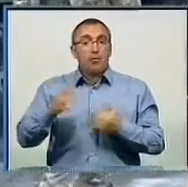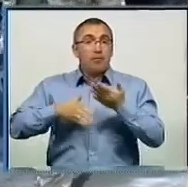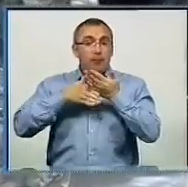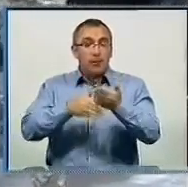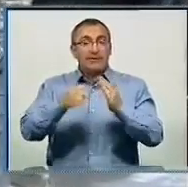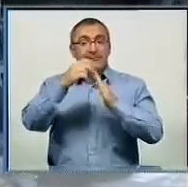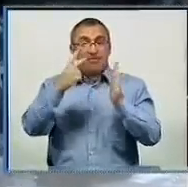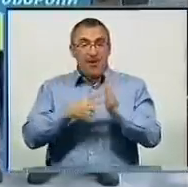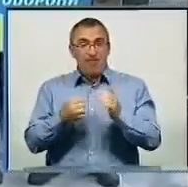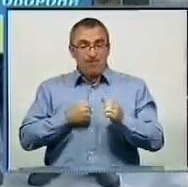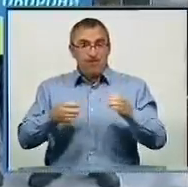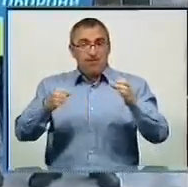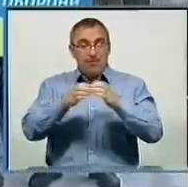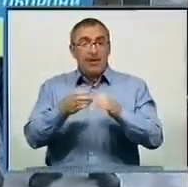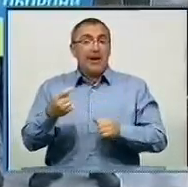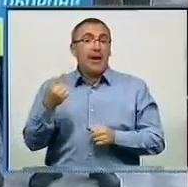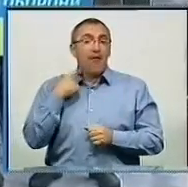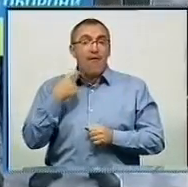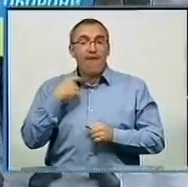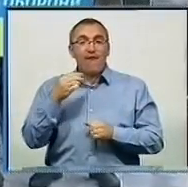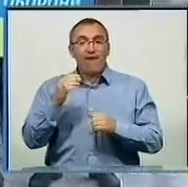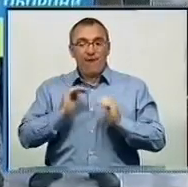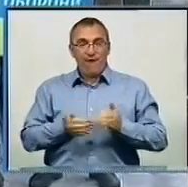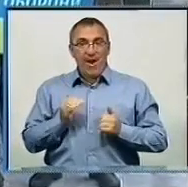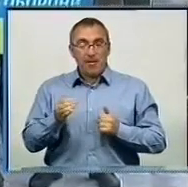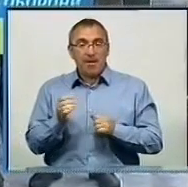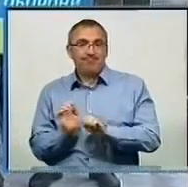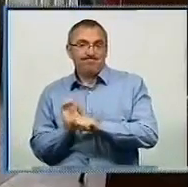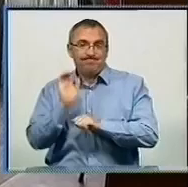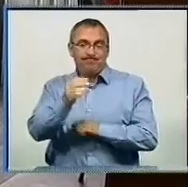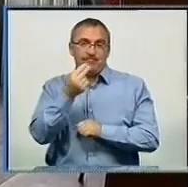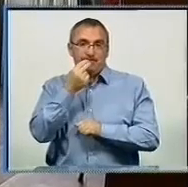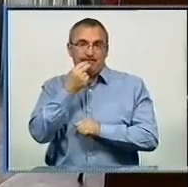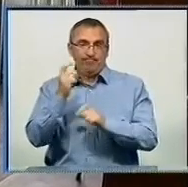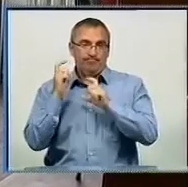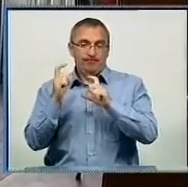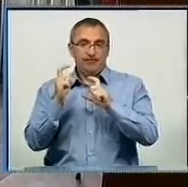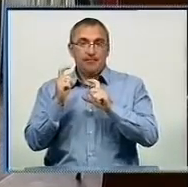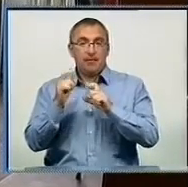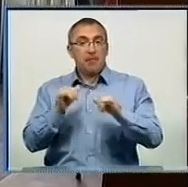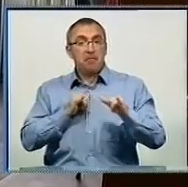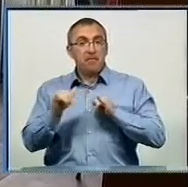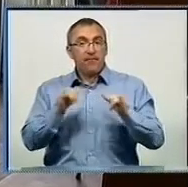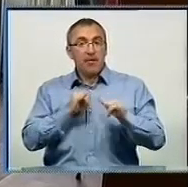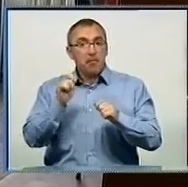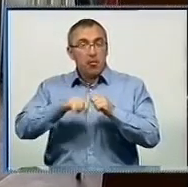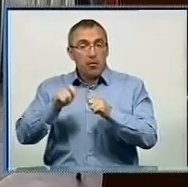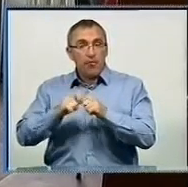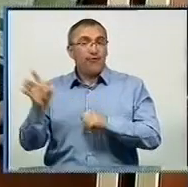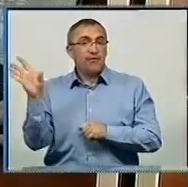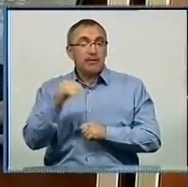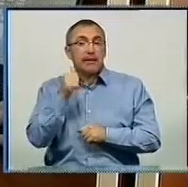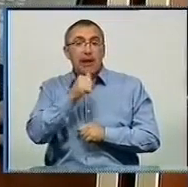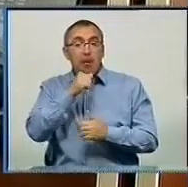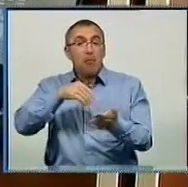Бійцям 17-го батальйону кіровоградські фермери передали крас із провізією. Перевірку на вічливість прийшли не усі. Таємний